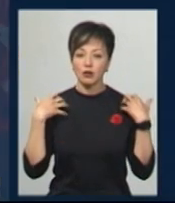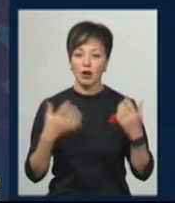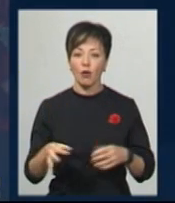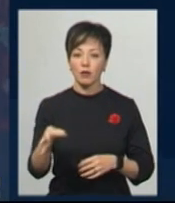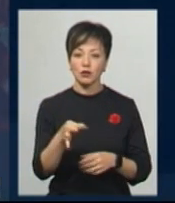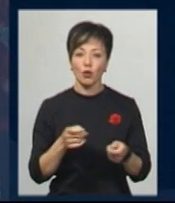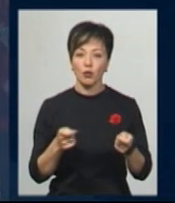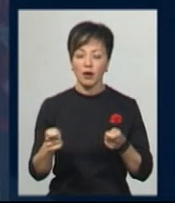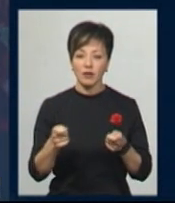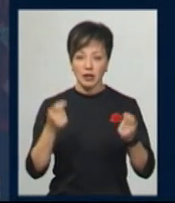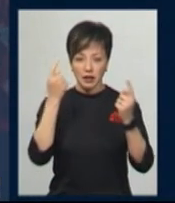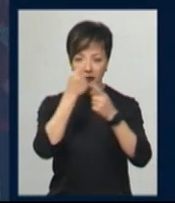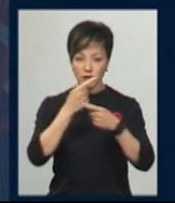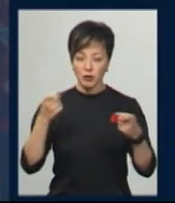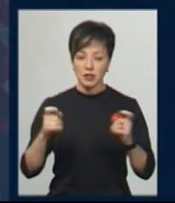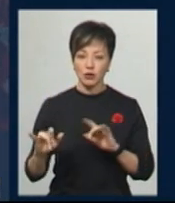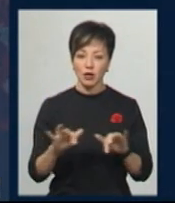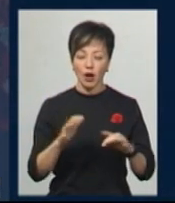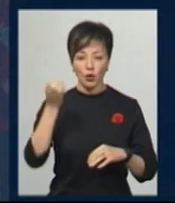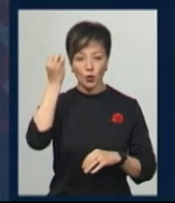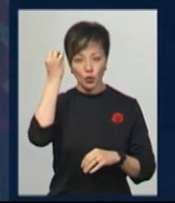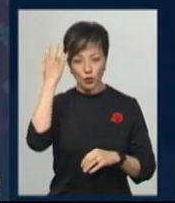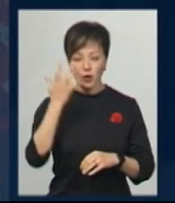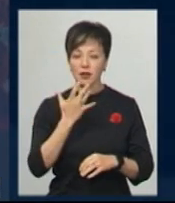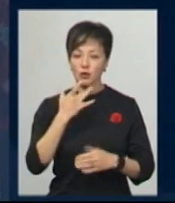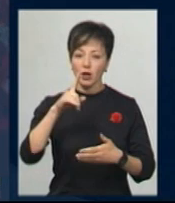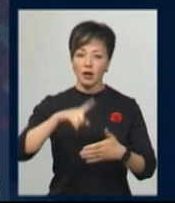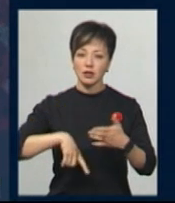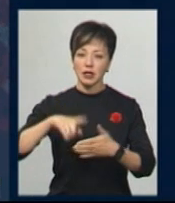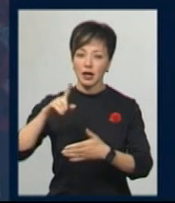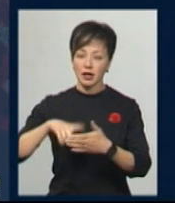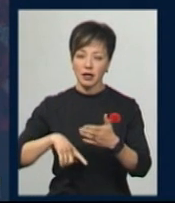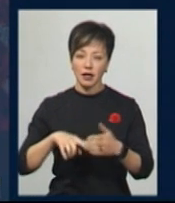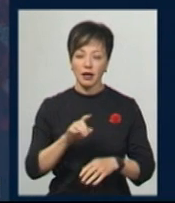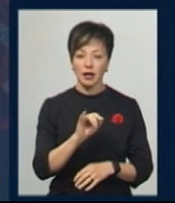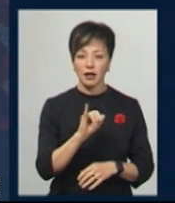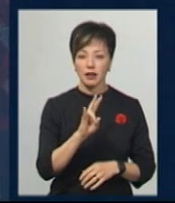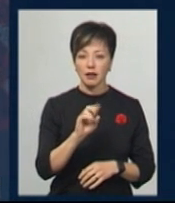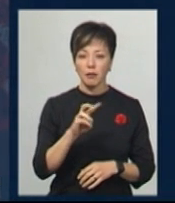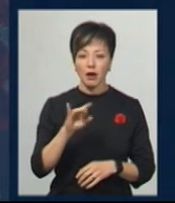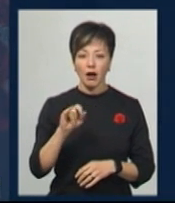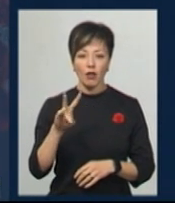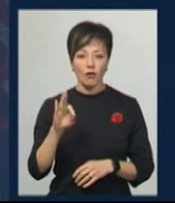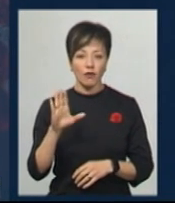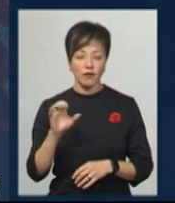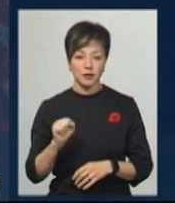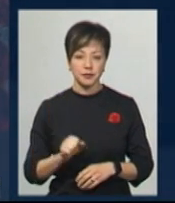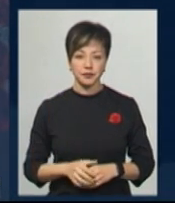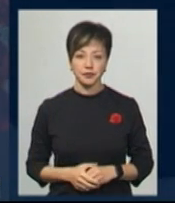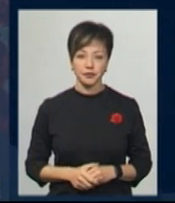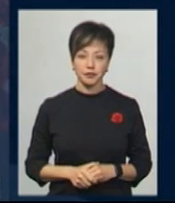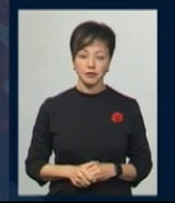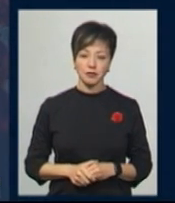обласного управління інформаційної діяльності, культури, національностей та релігій Інна Михайлова із посиланням на обласний штаб з